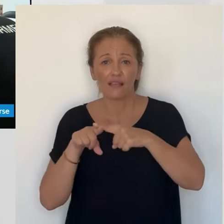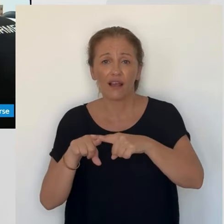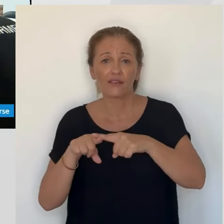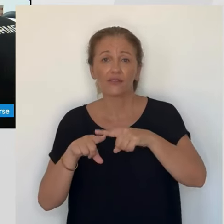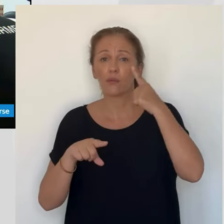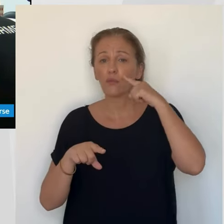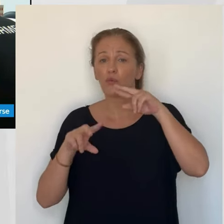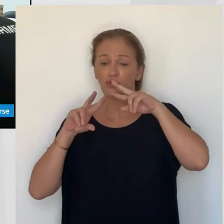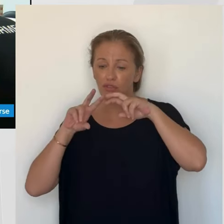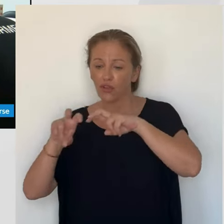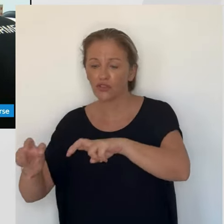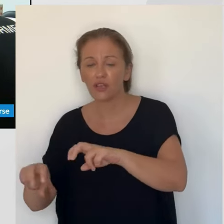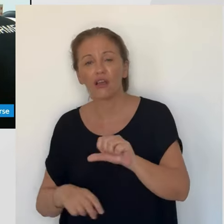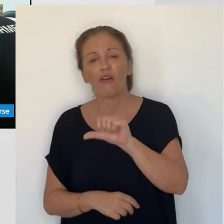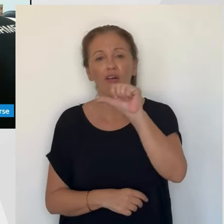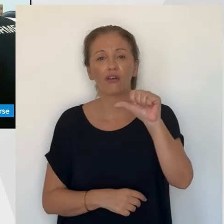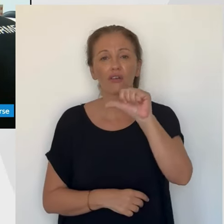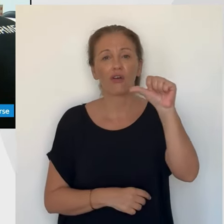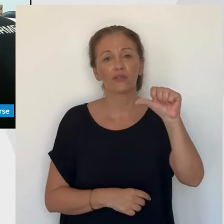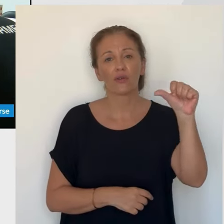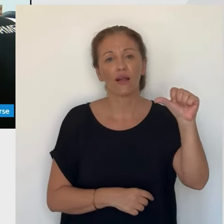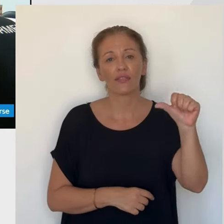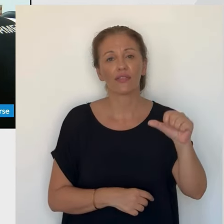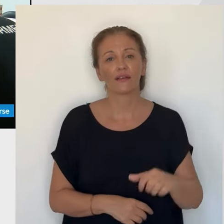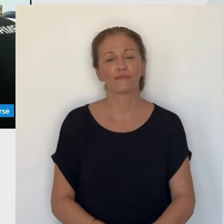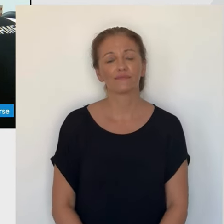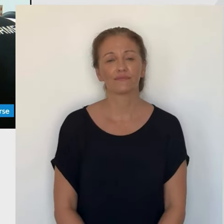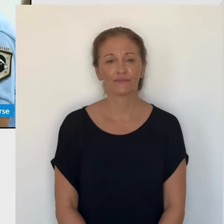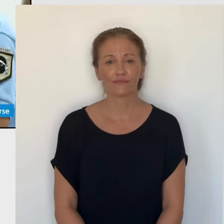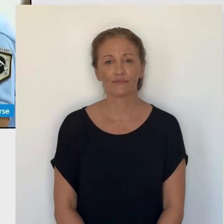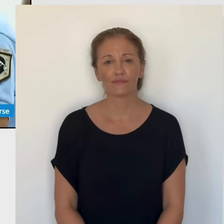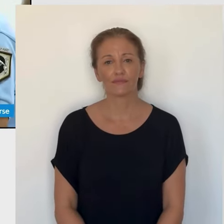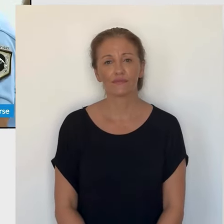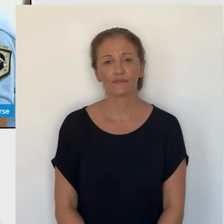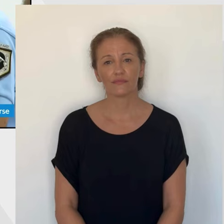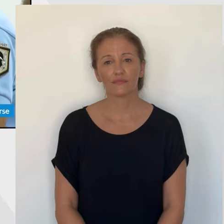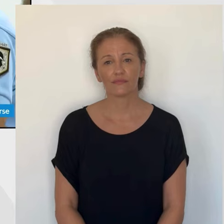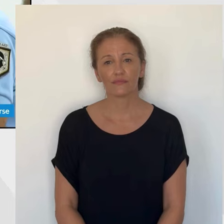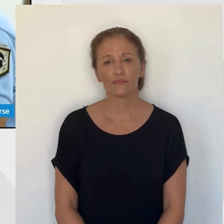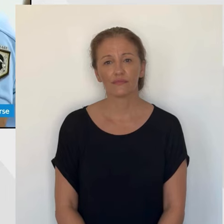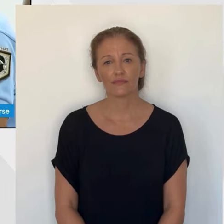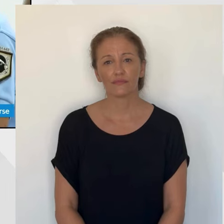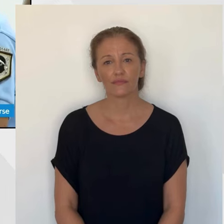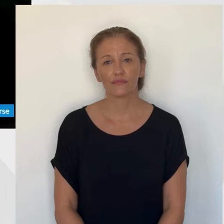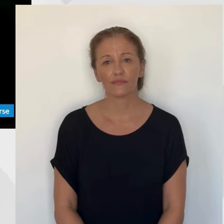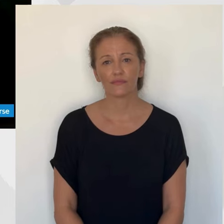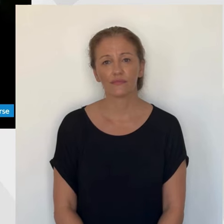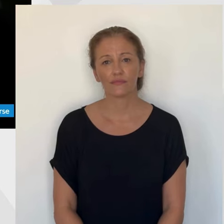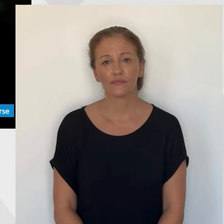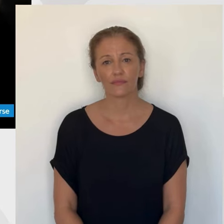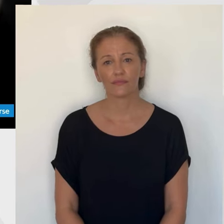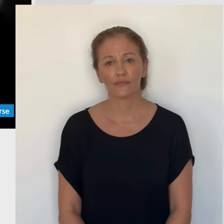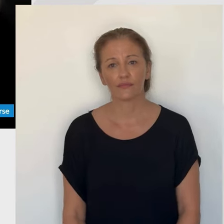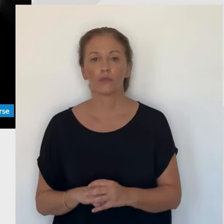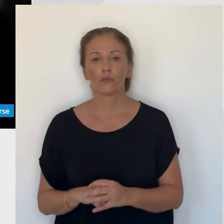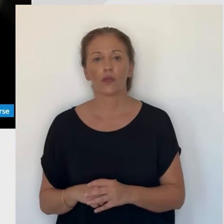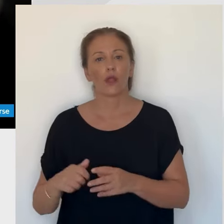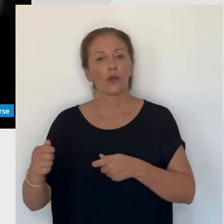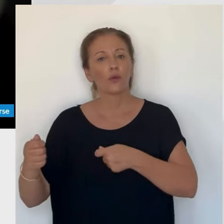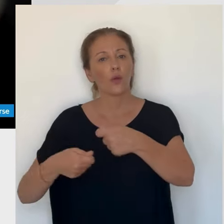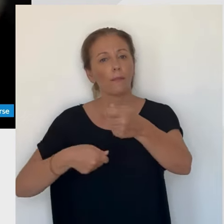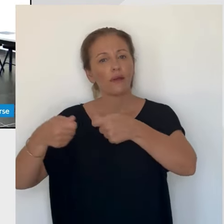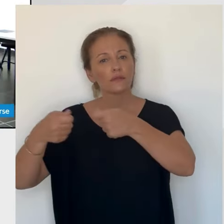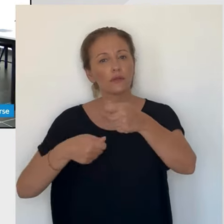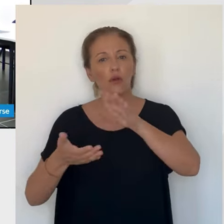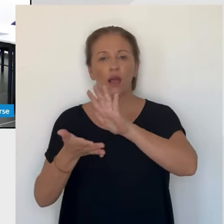Contacté, le maire de Camp ne souhaite pas réagir. Choqué, il témoigne simplement de l'immense émoi suscité par cette évolution judiciaire